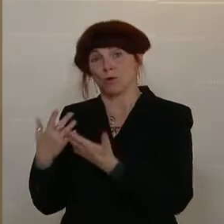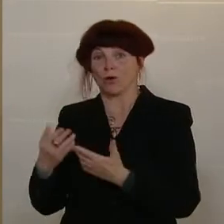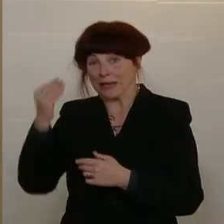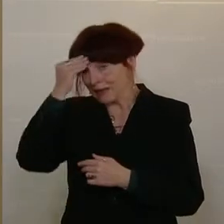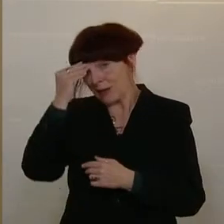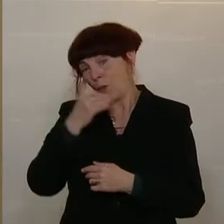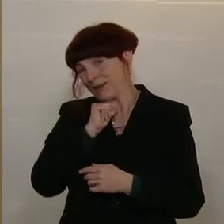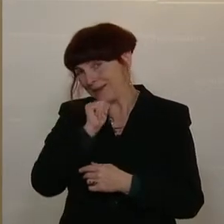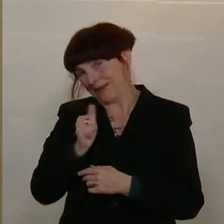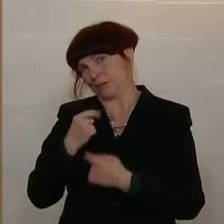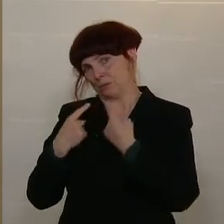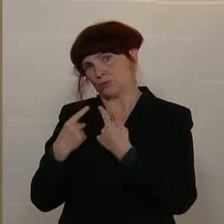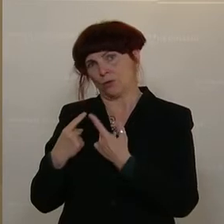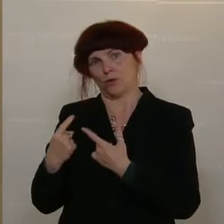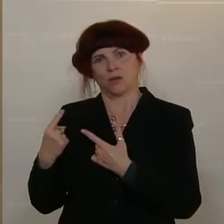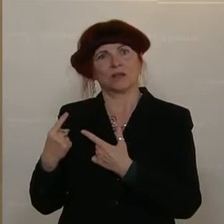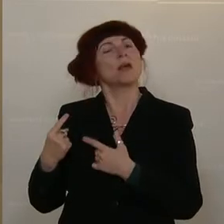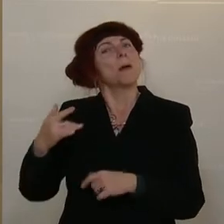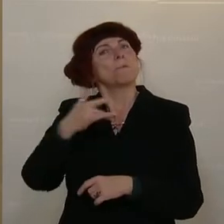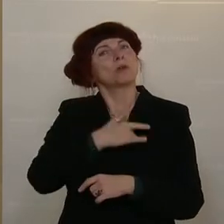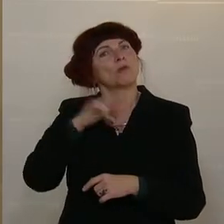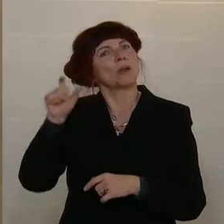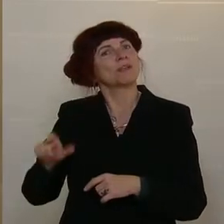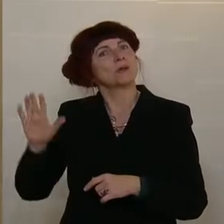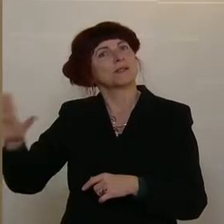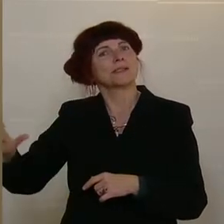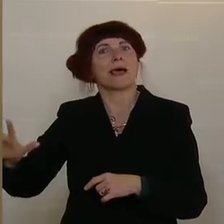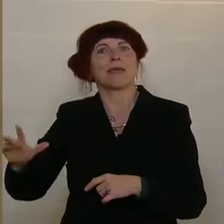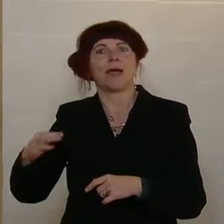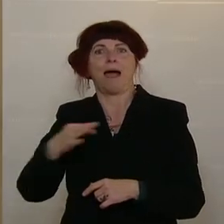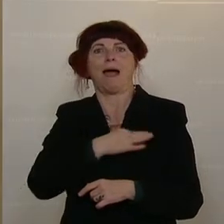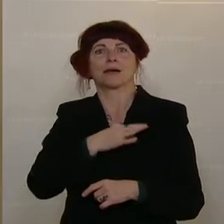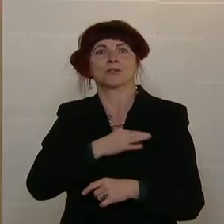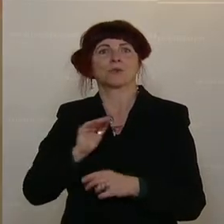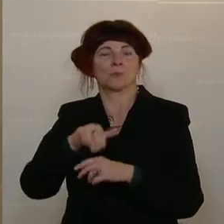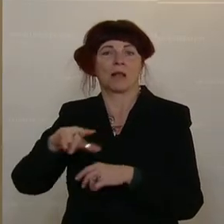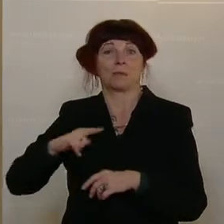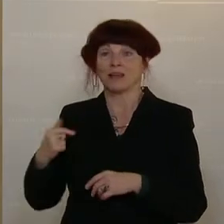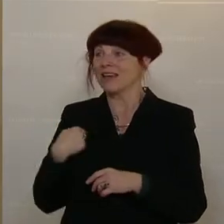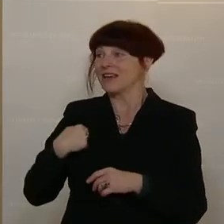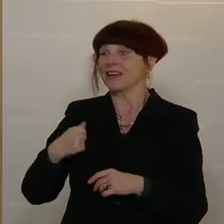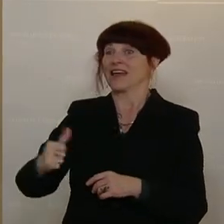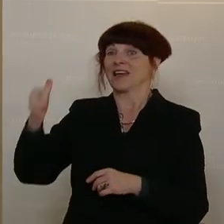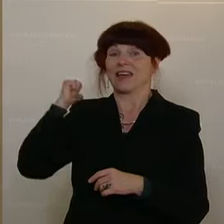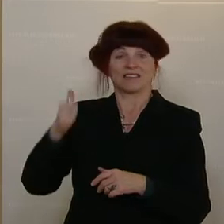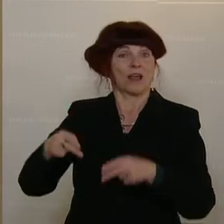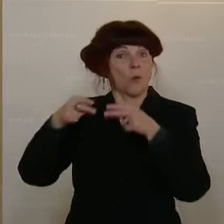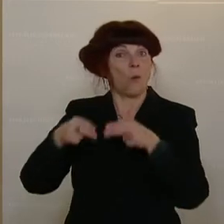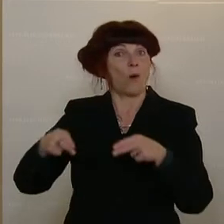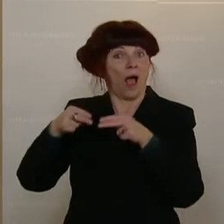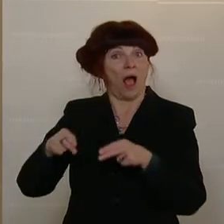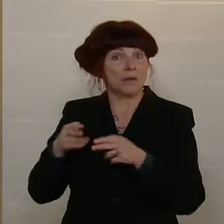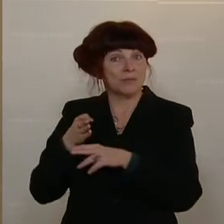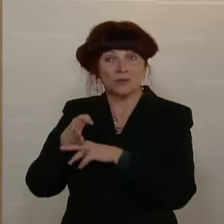den Betroffenen ihre Existenzsorgen nehmen würden. Ich habe gestern keinen Ausflug in ein Lokal gemacht, weil ich so wie die Kolleginnen und